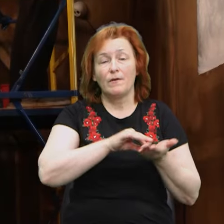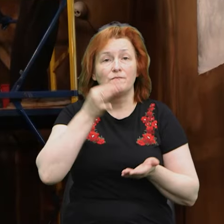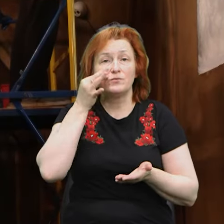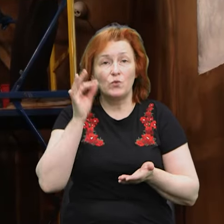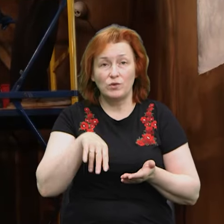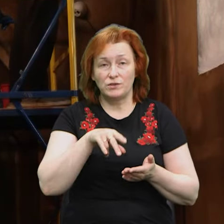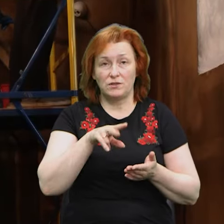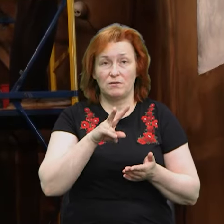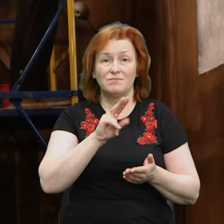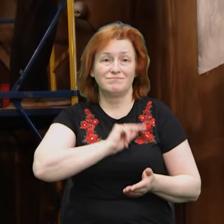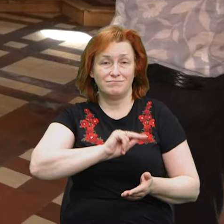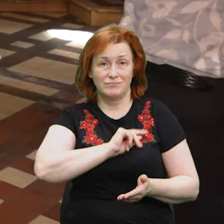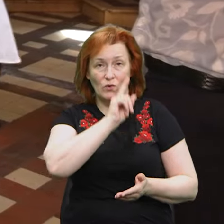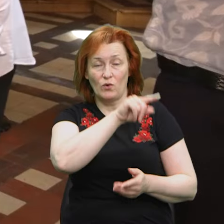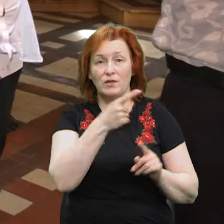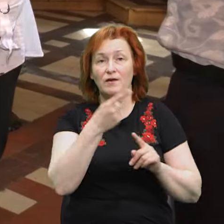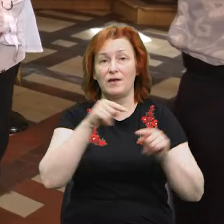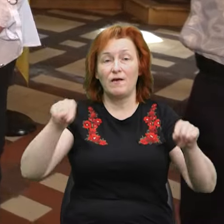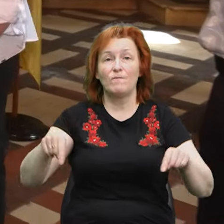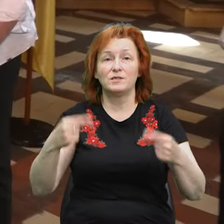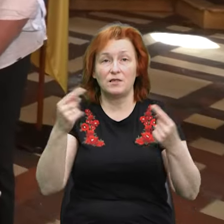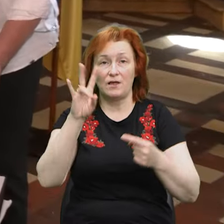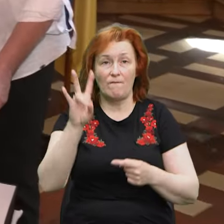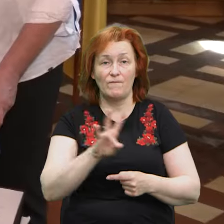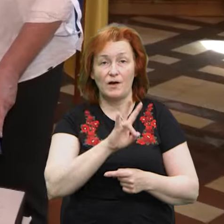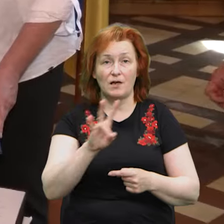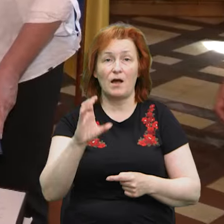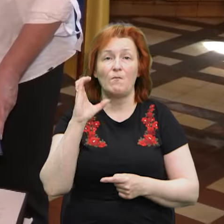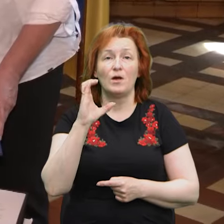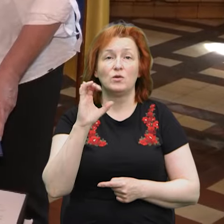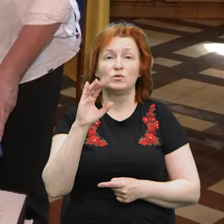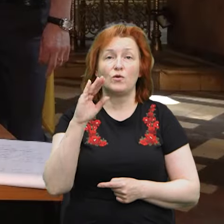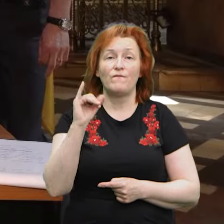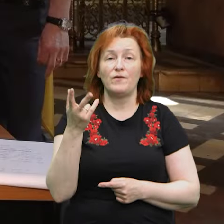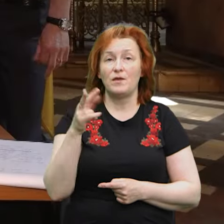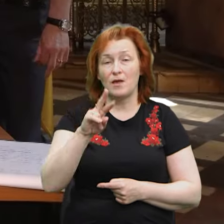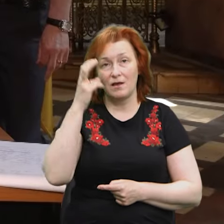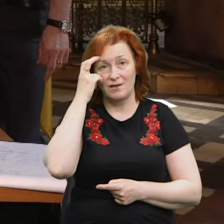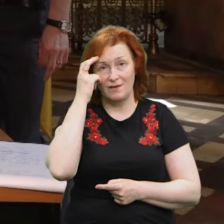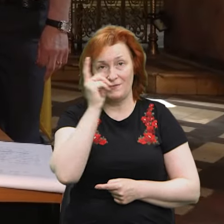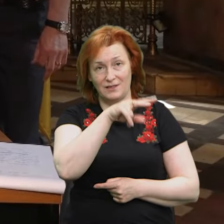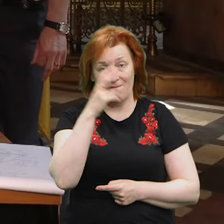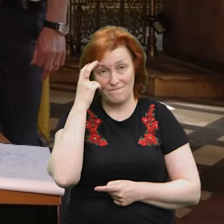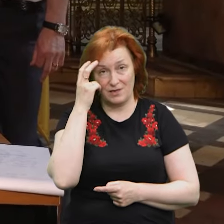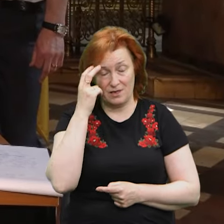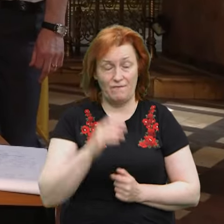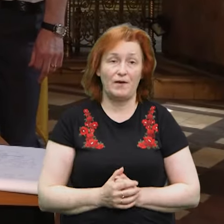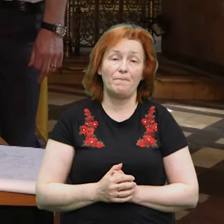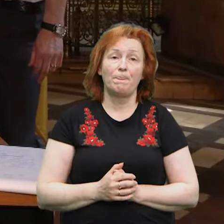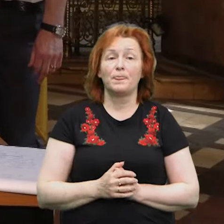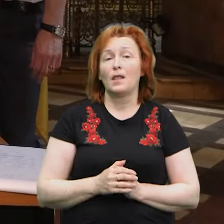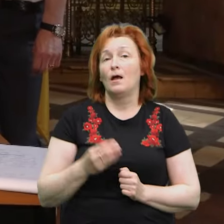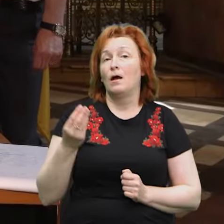Софія Київська. 4 червня до Чернігова приїхали його представники, щоб підписати меморандум про співпрацю. За